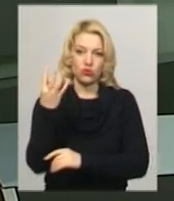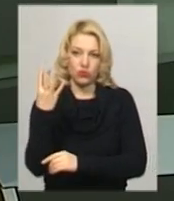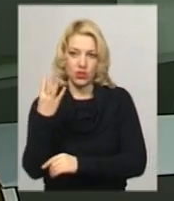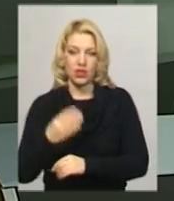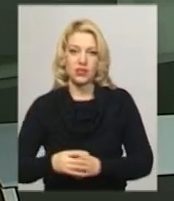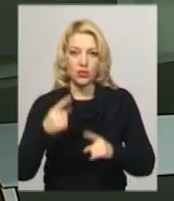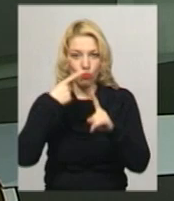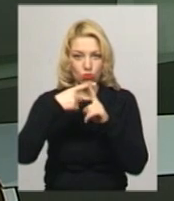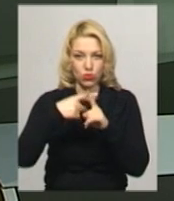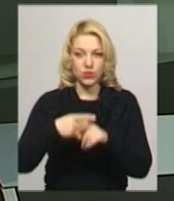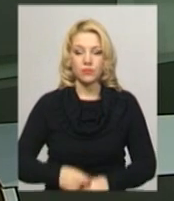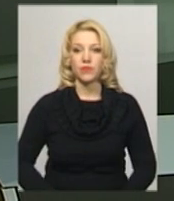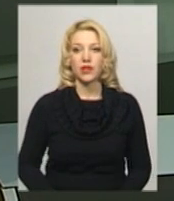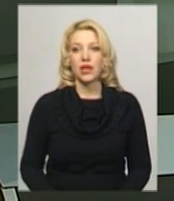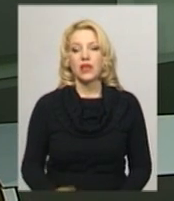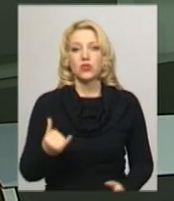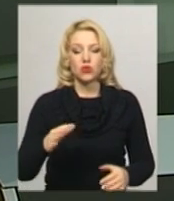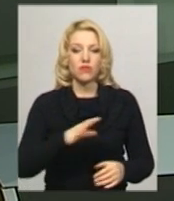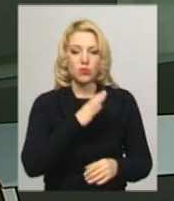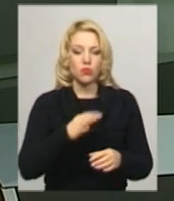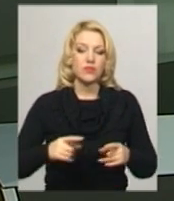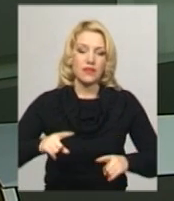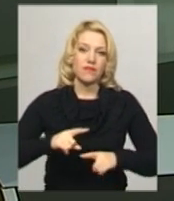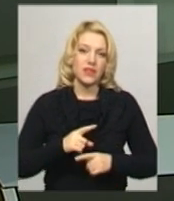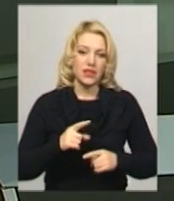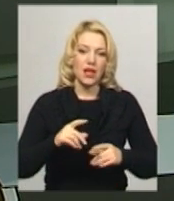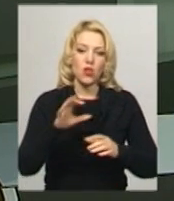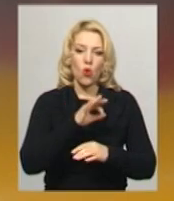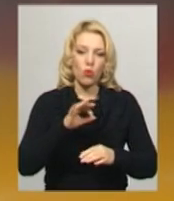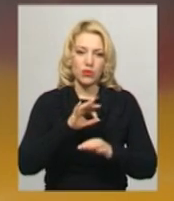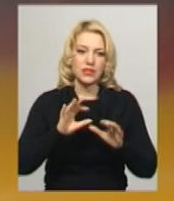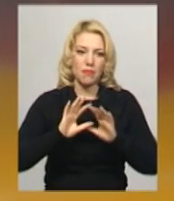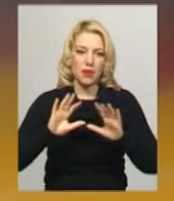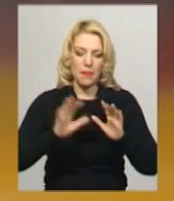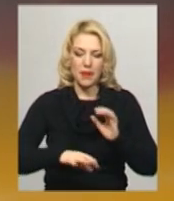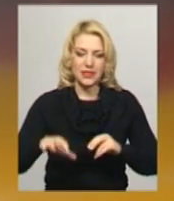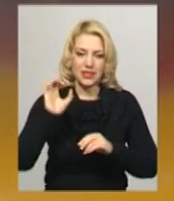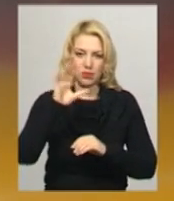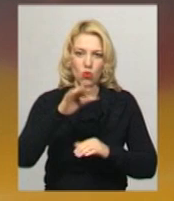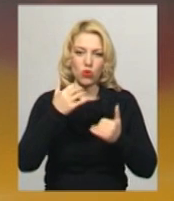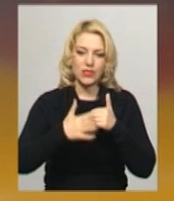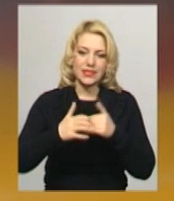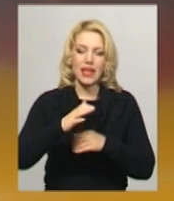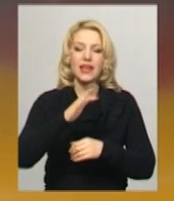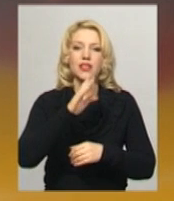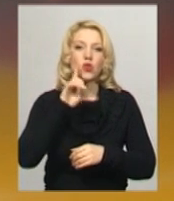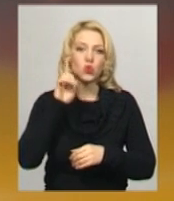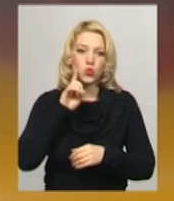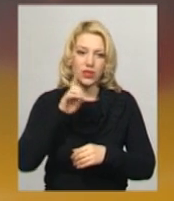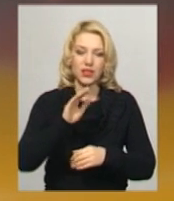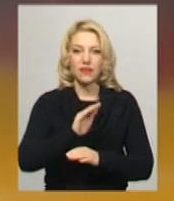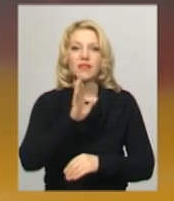Сьогодні відбулися фінали обласних спортивних ігр з баскетболу 3 на 3 серед юнаків та дівчат студентів коледжів Хмельниччини,